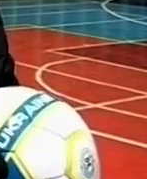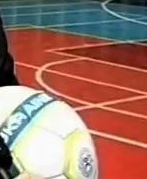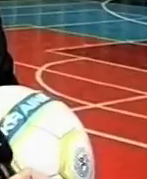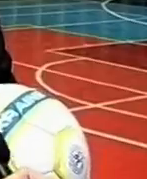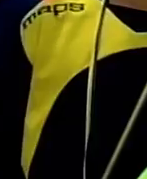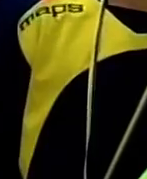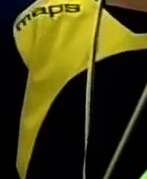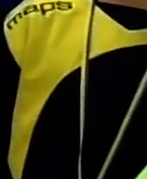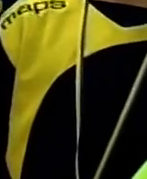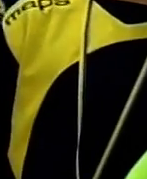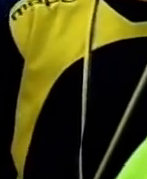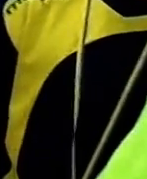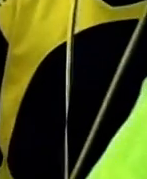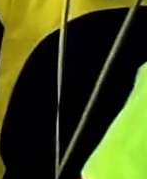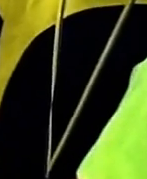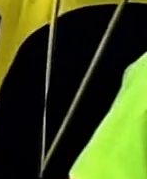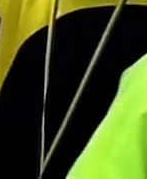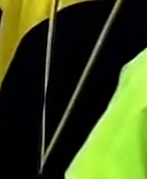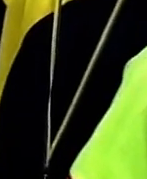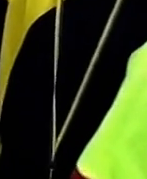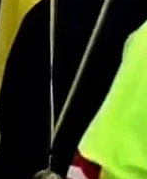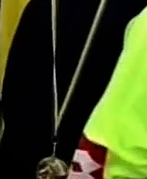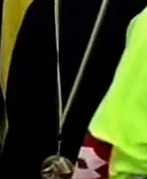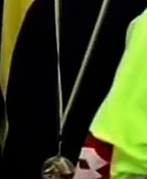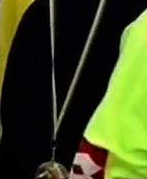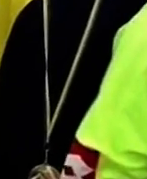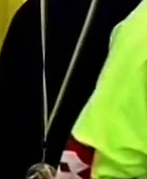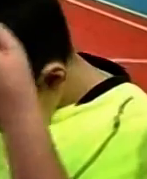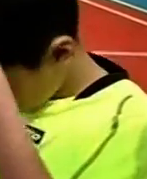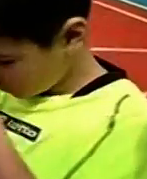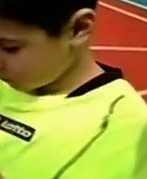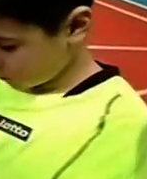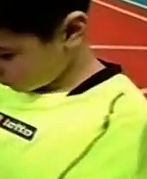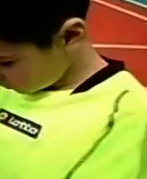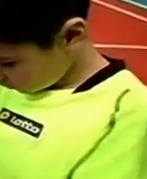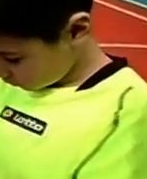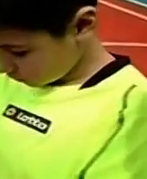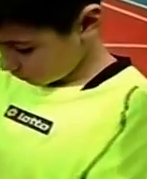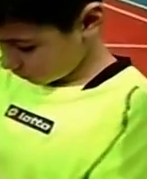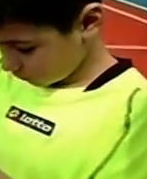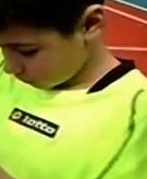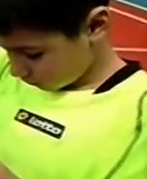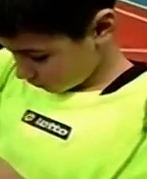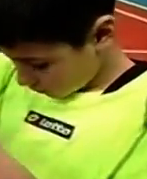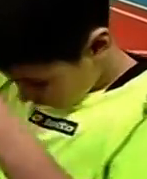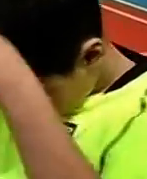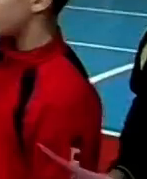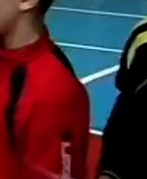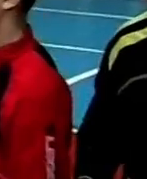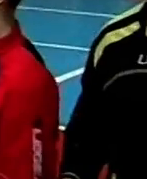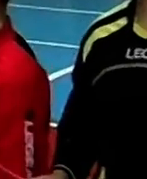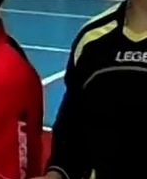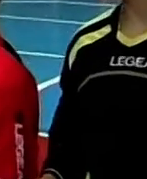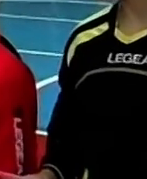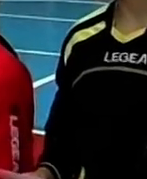перемогу. На переможців та призерів чекали дипломи, медалі та кубки від керівництва футбольної академії «Кіровоградські зірки». Отримали